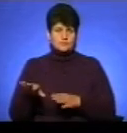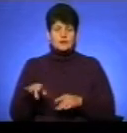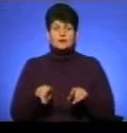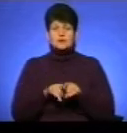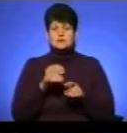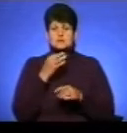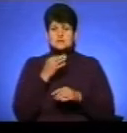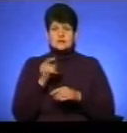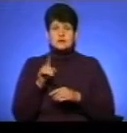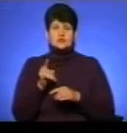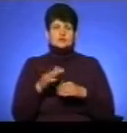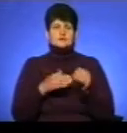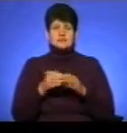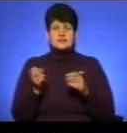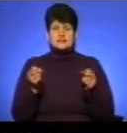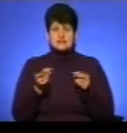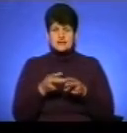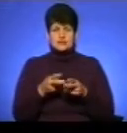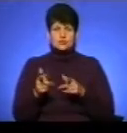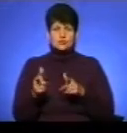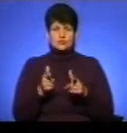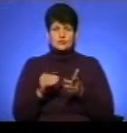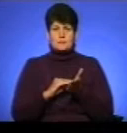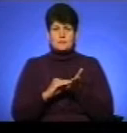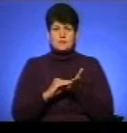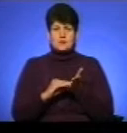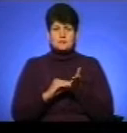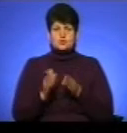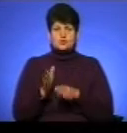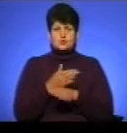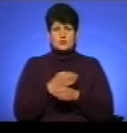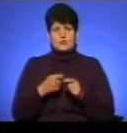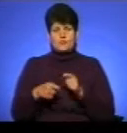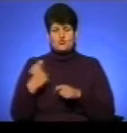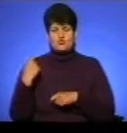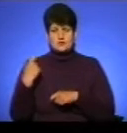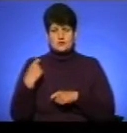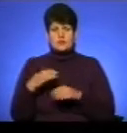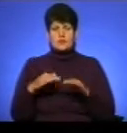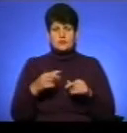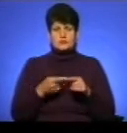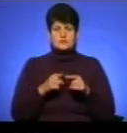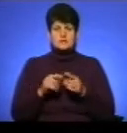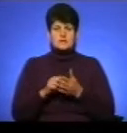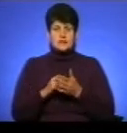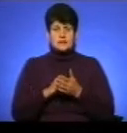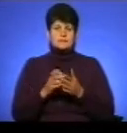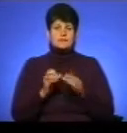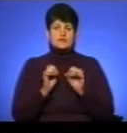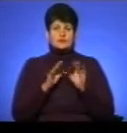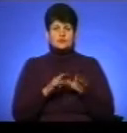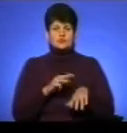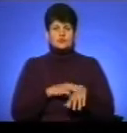що фахівці Держпродспоживслужби області готують припис щодо усунення порушень. Після цього матеріали перевірки передадуть до